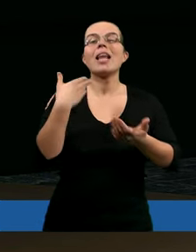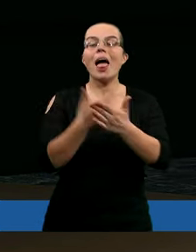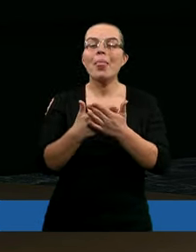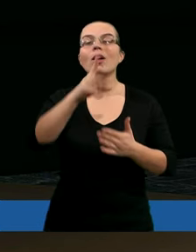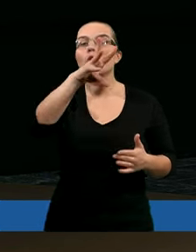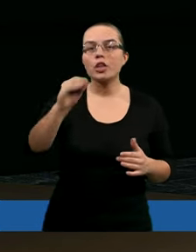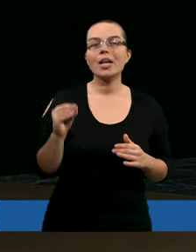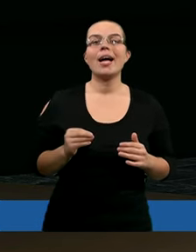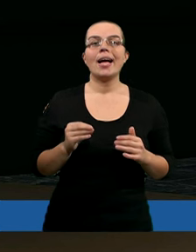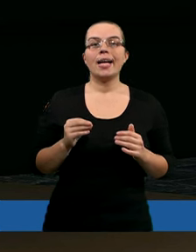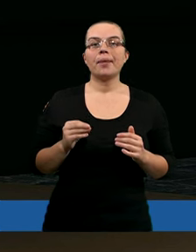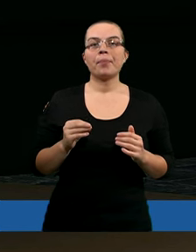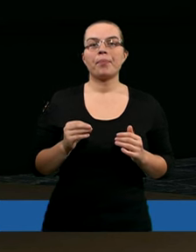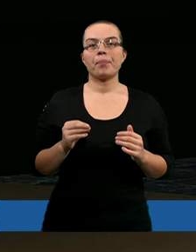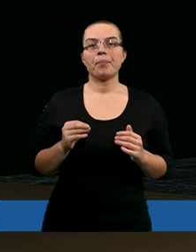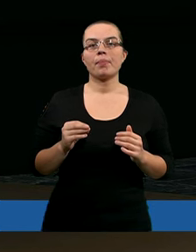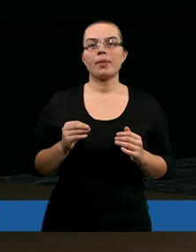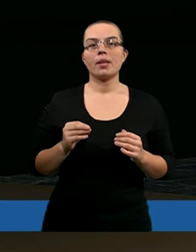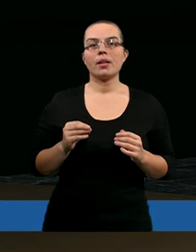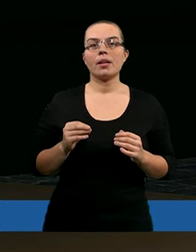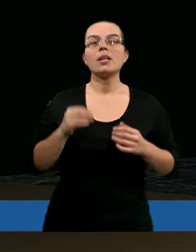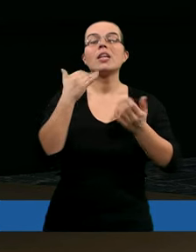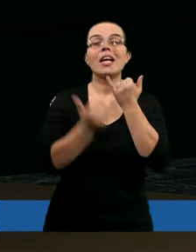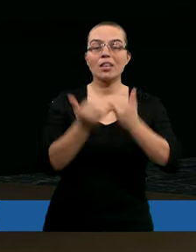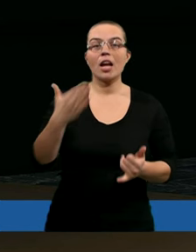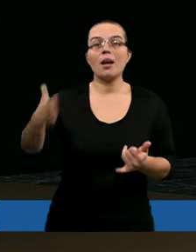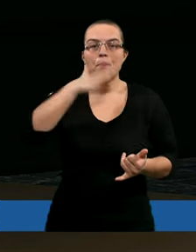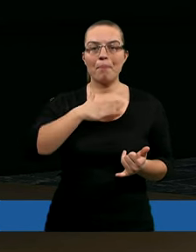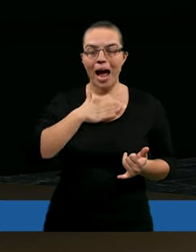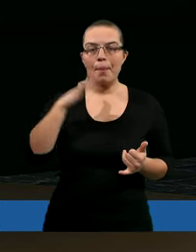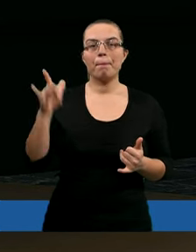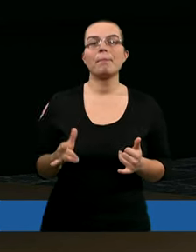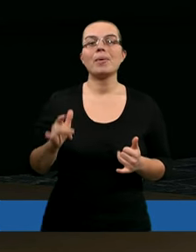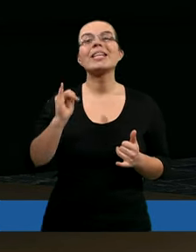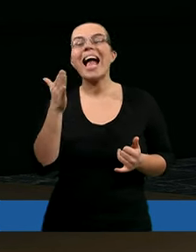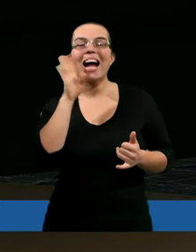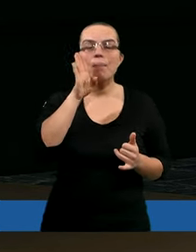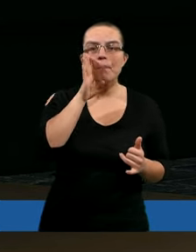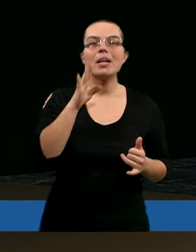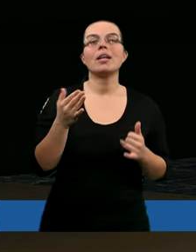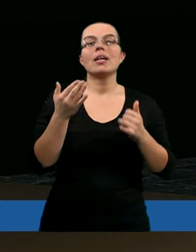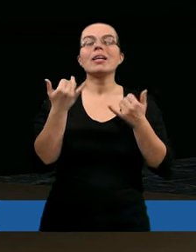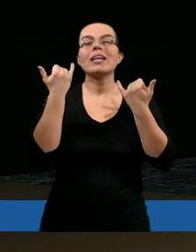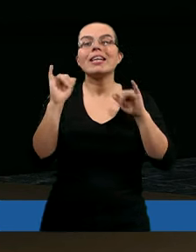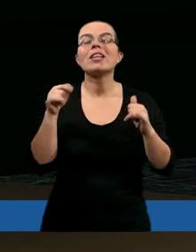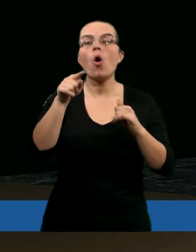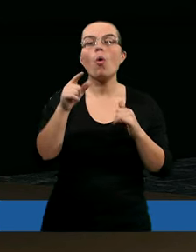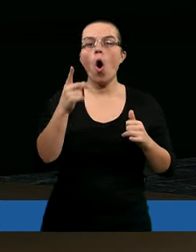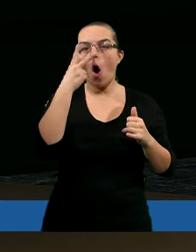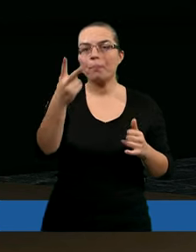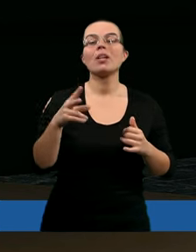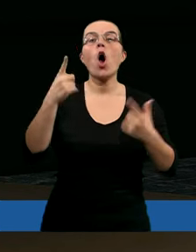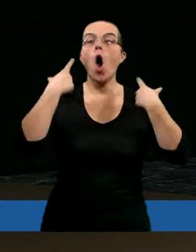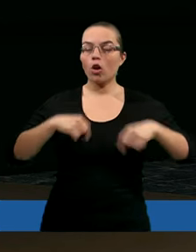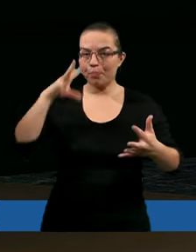Dlatego, że jeżeli mamy osob... jakby inną kwestią jest to, czy